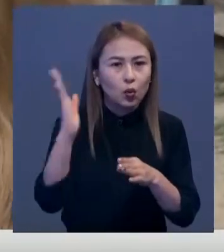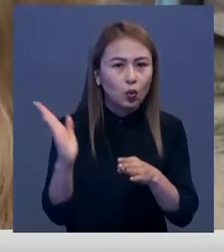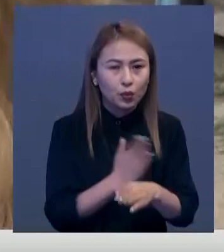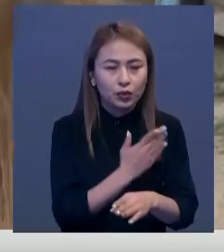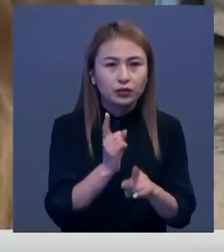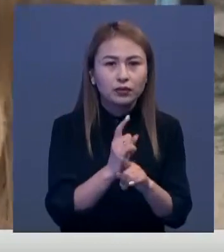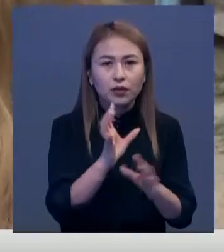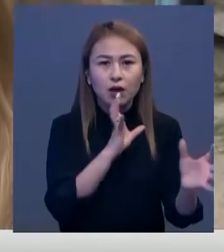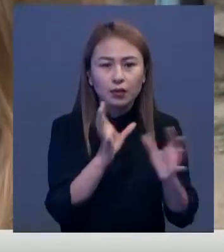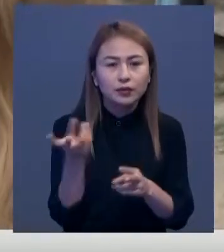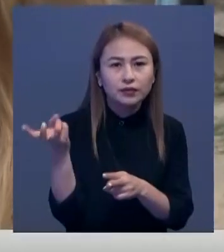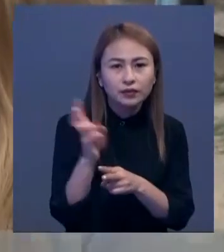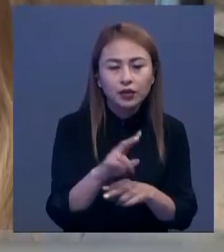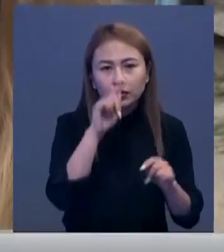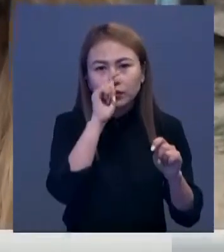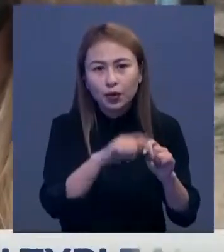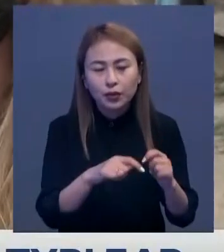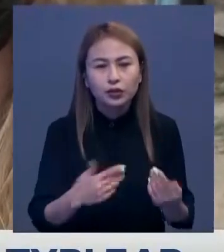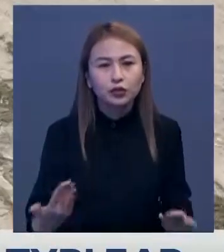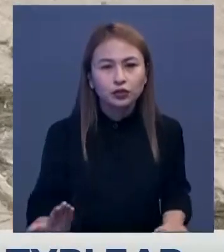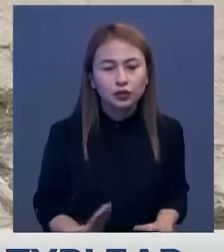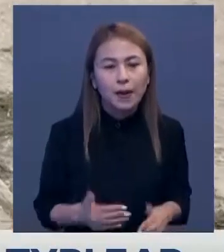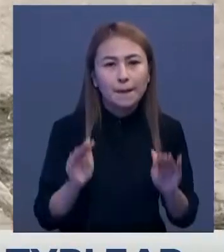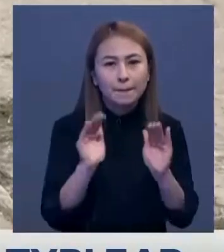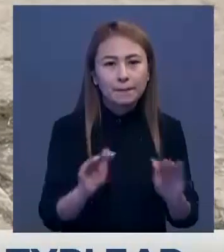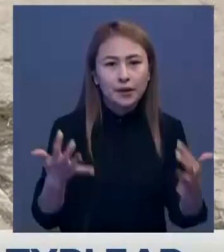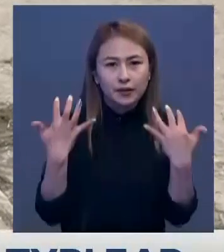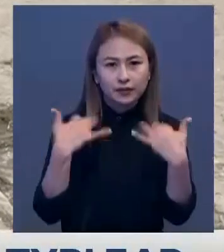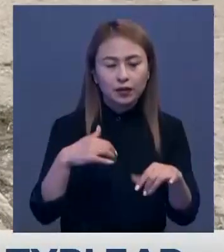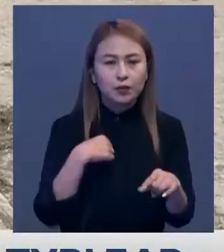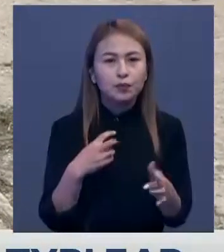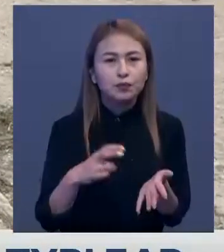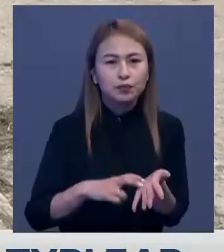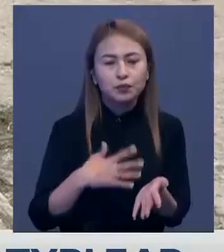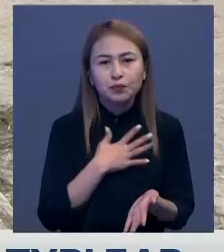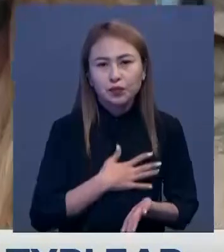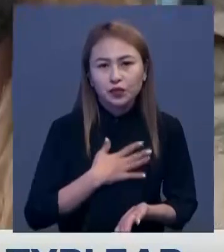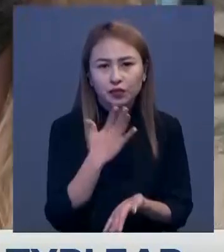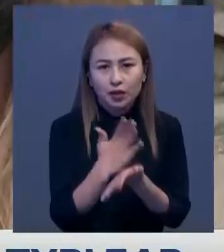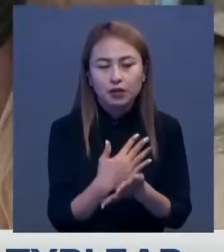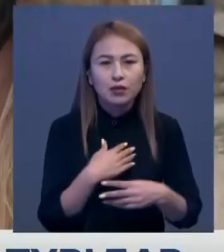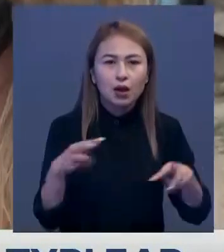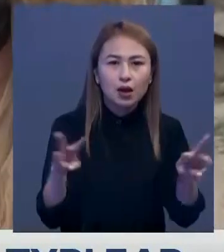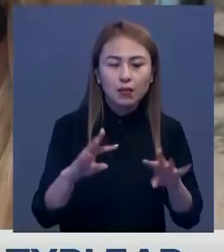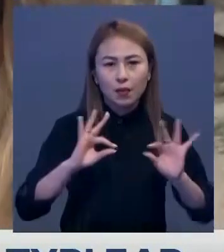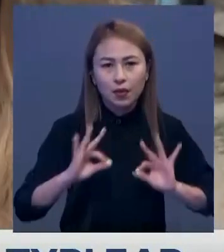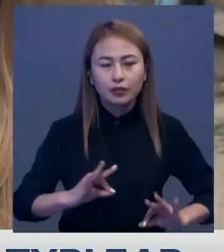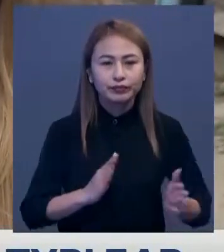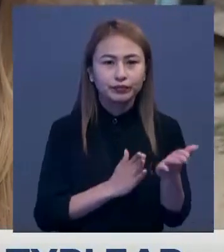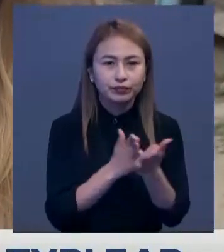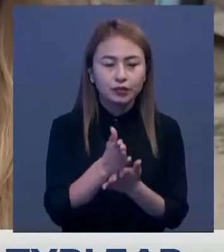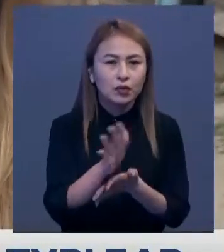Қамқоршылық бөлімінен де келіп тұрмысымызды тексеріп тұрады. Балаларды менен алқы қойама деп қорқамын. Әкімдікке прокуратураға бардым.